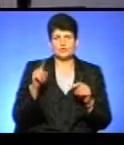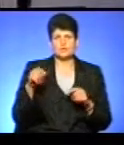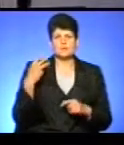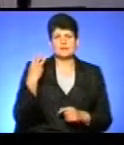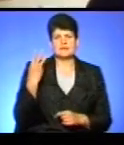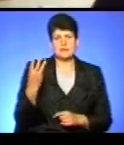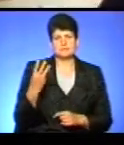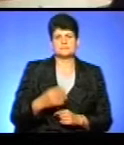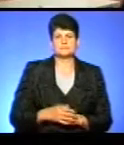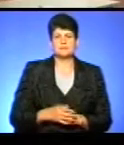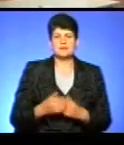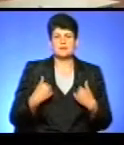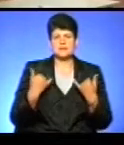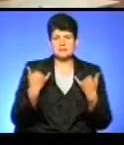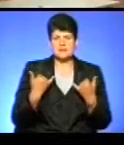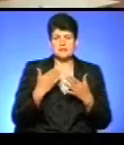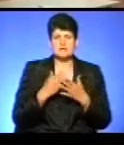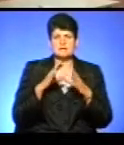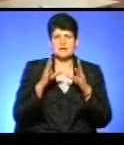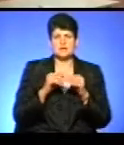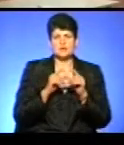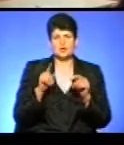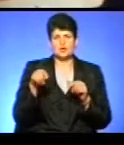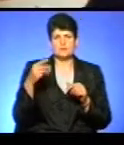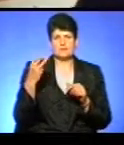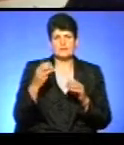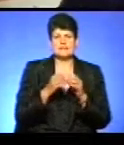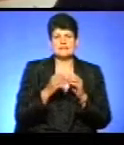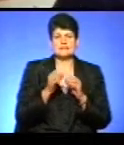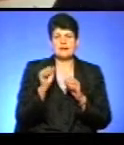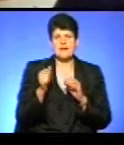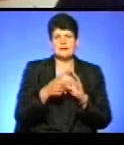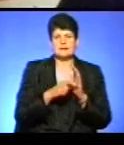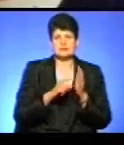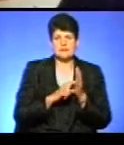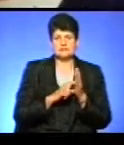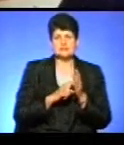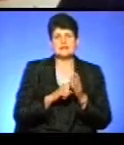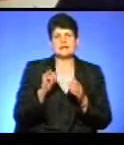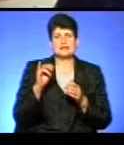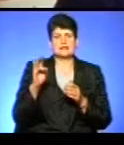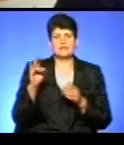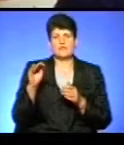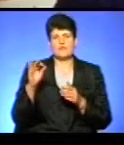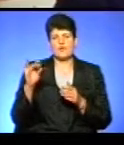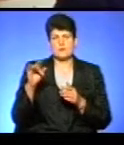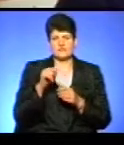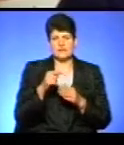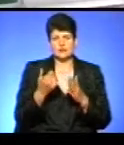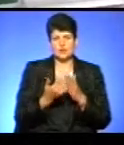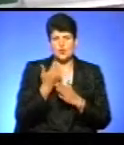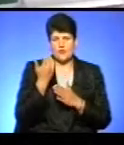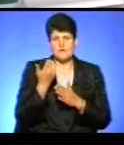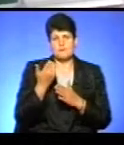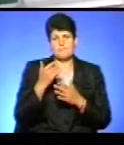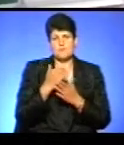3. Ми зараз знаходимося в загальноосвітній школі номер 3, 10-й А-клас, підгрупа на інформатиці. Цей клас, де за новою програмою від 5